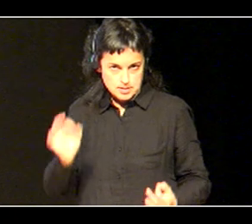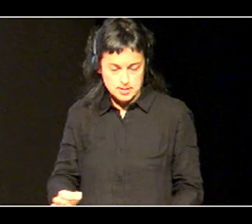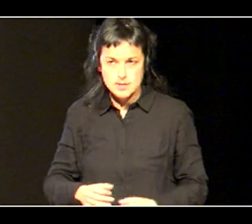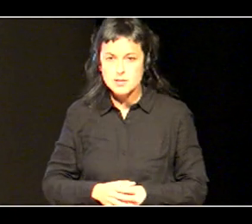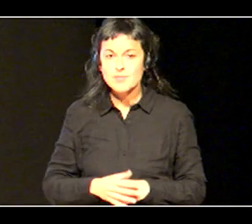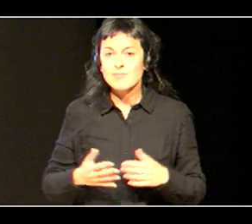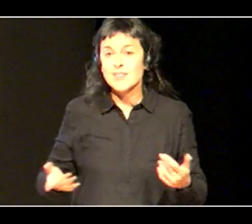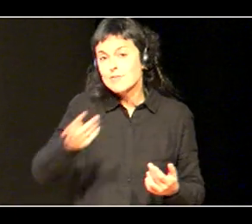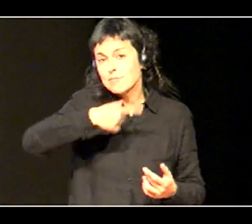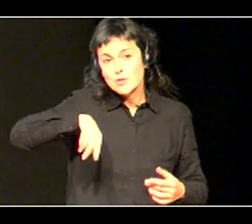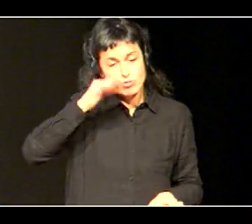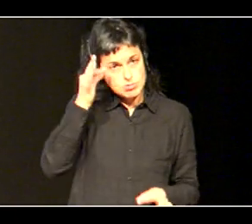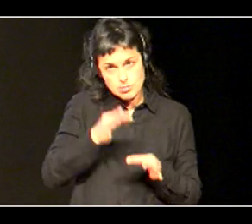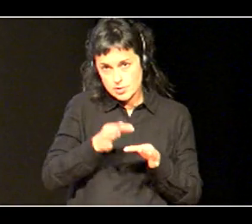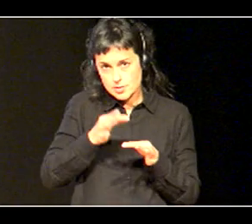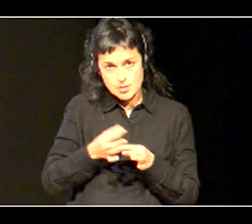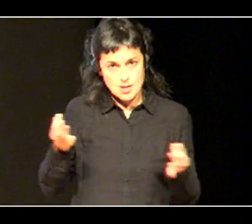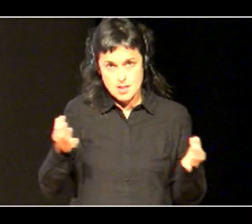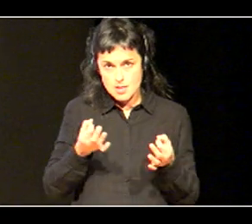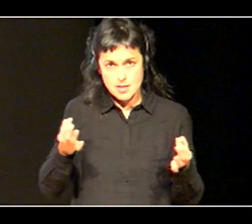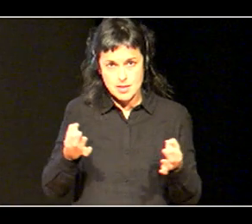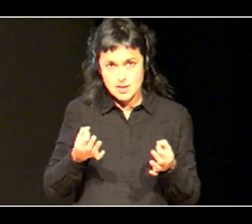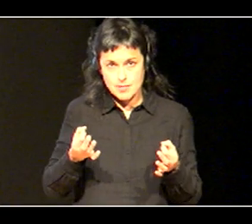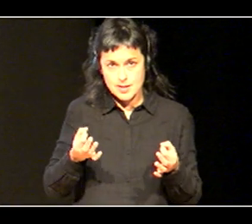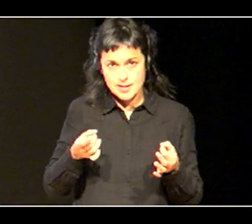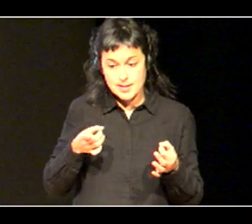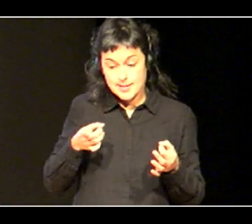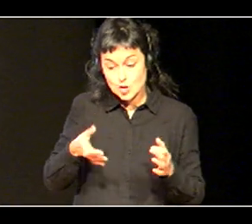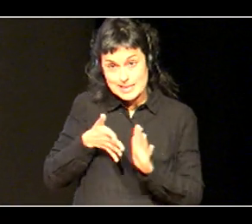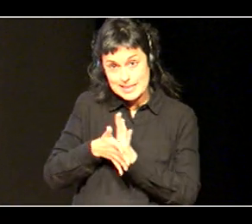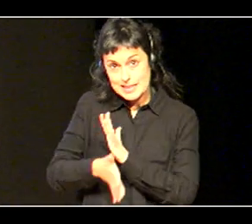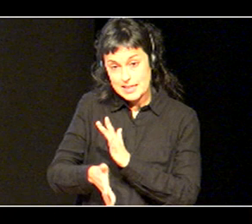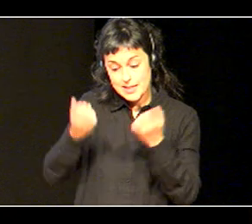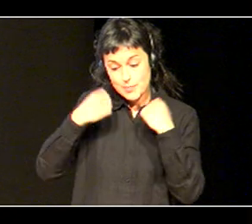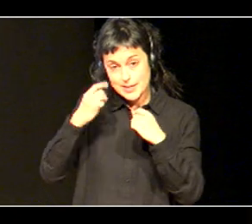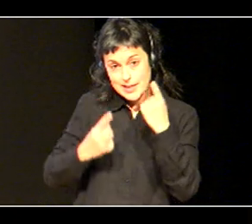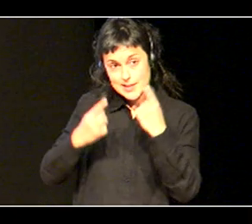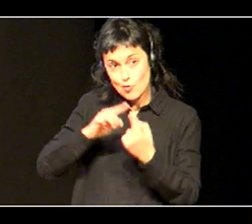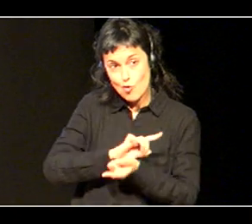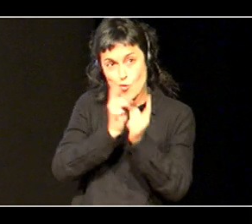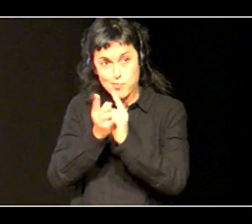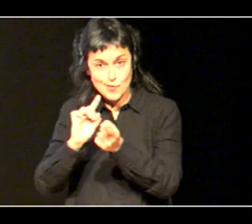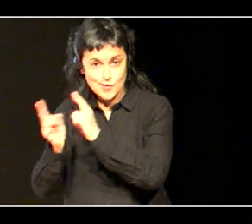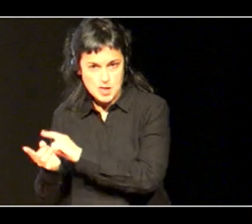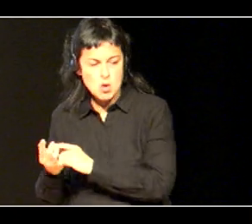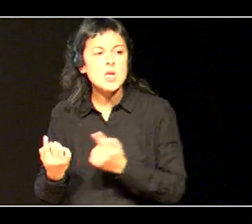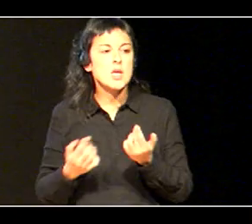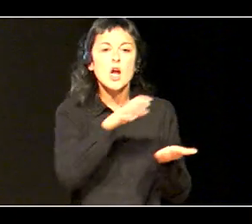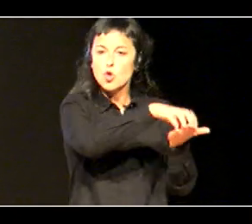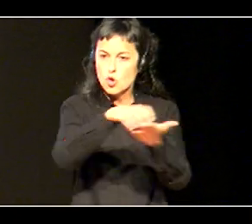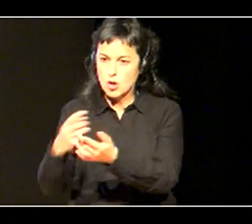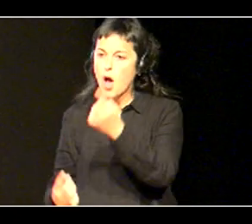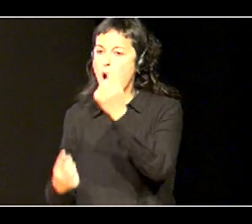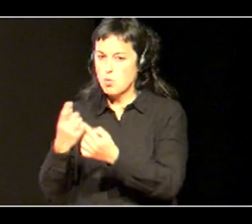zinistu behar dugu, eta horre suposaten dugu, praktika batzuk aldatzen direla, ikazetetan, eta ja ikusten ari gara, praktika aldatzen ari